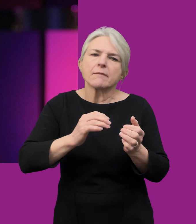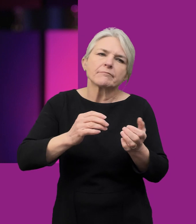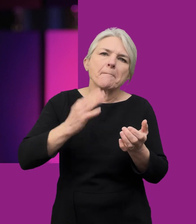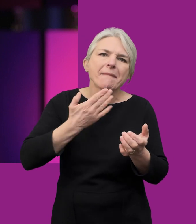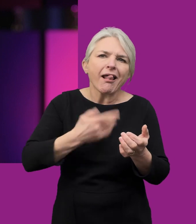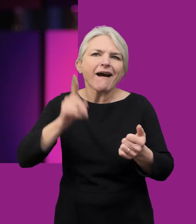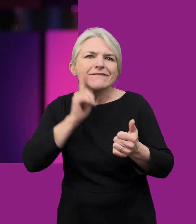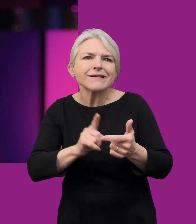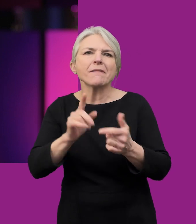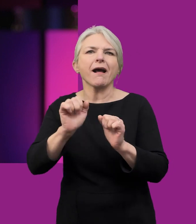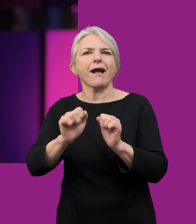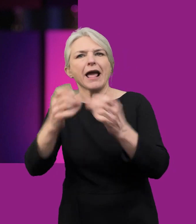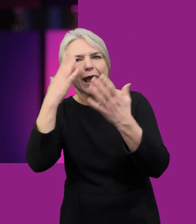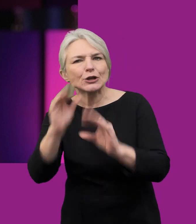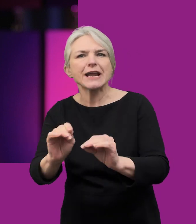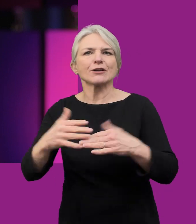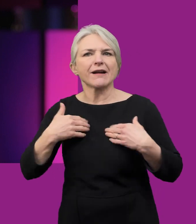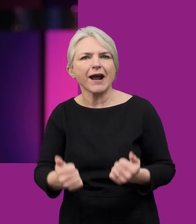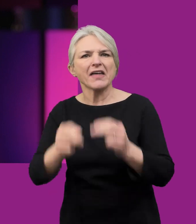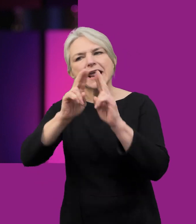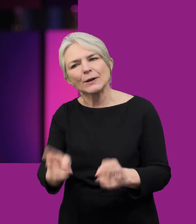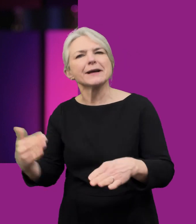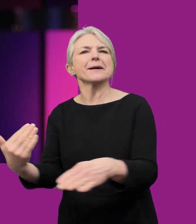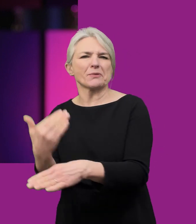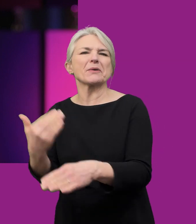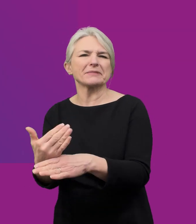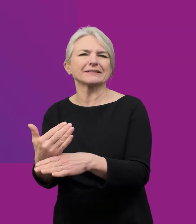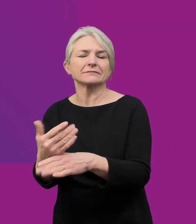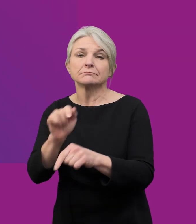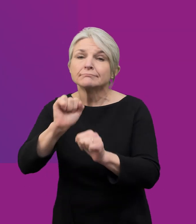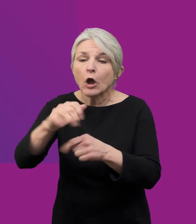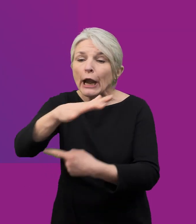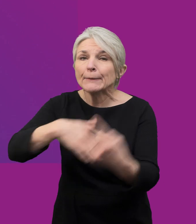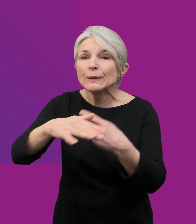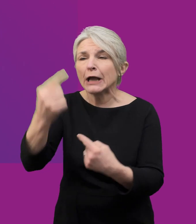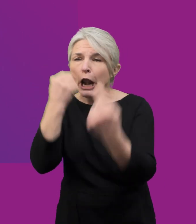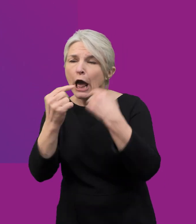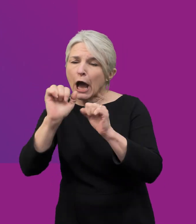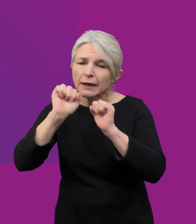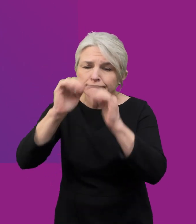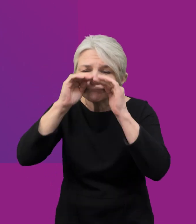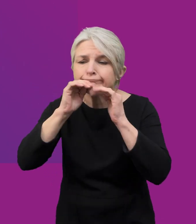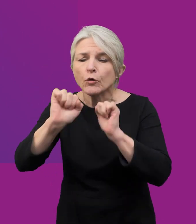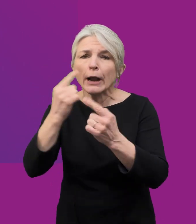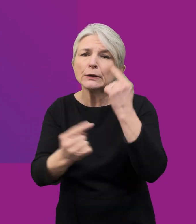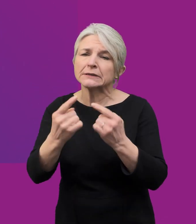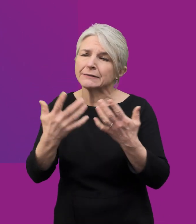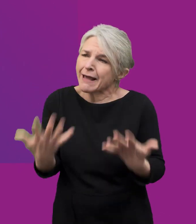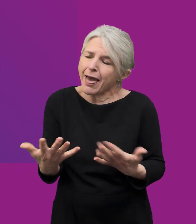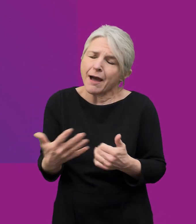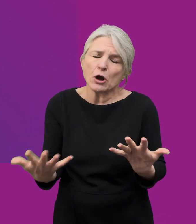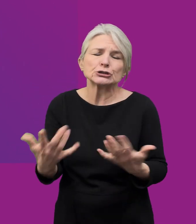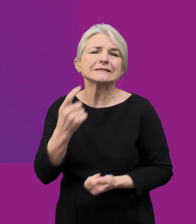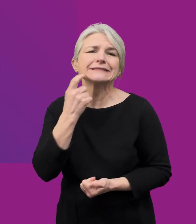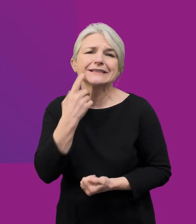a phynciau eraill fel addysg, iechyd, tai a chyflogaeth. Cyfrifiad 2021. Nid yw ei reoed wedi bod